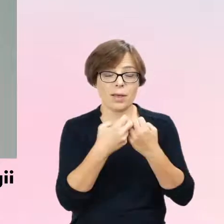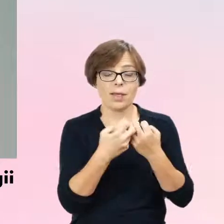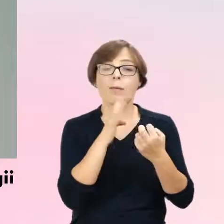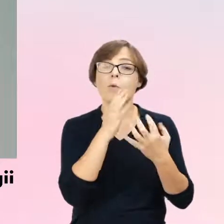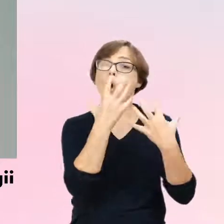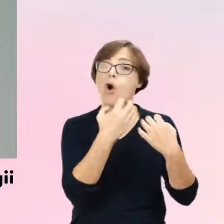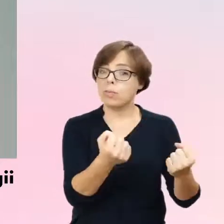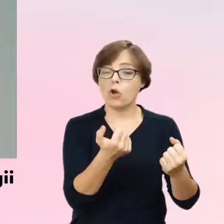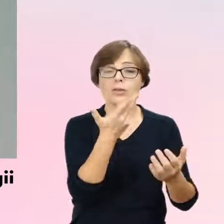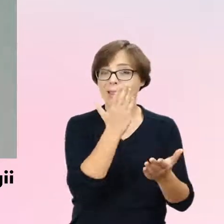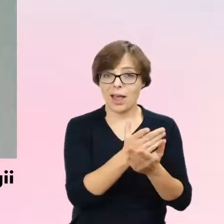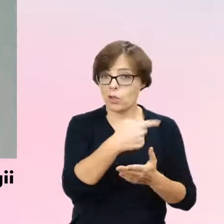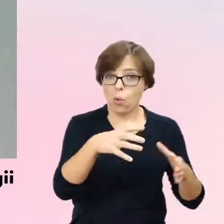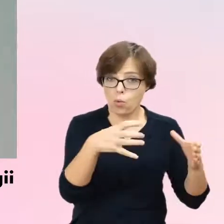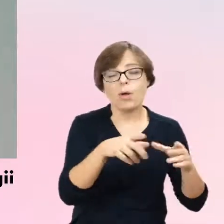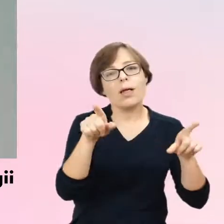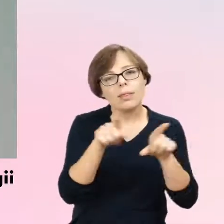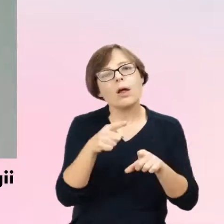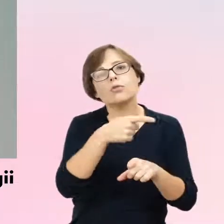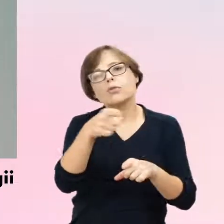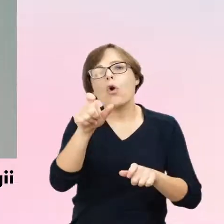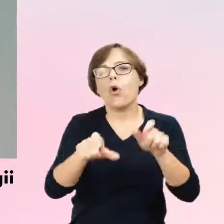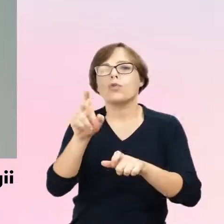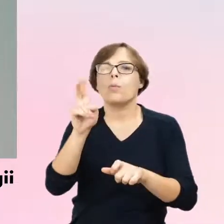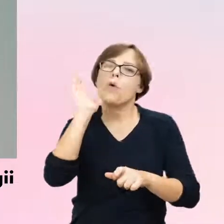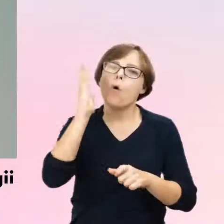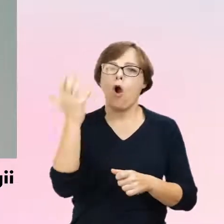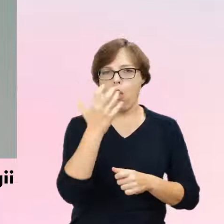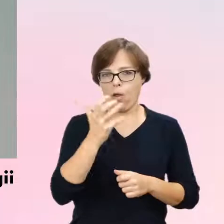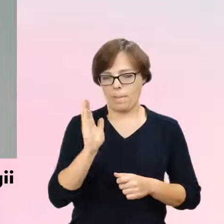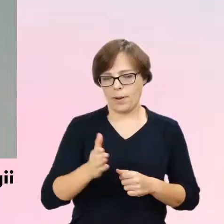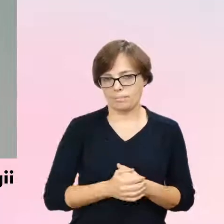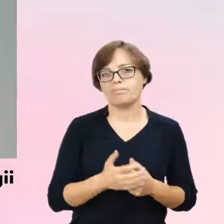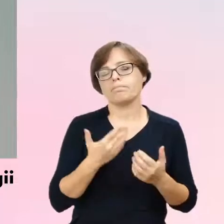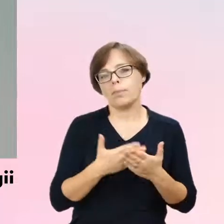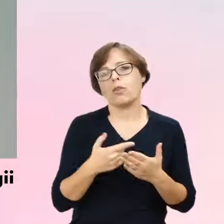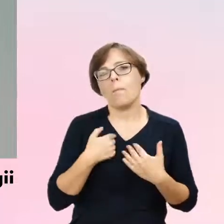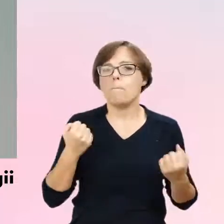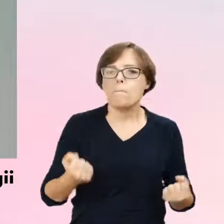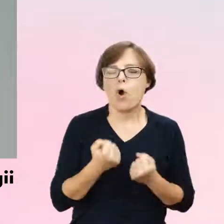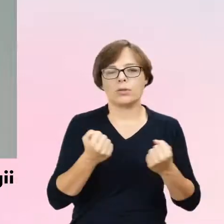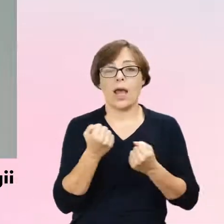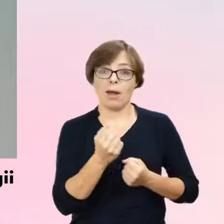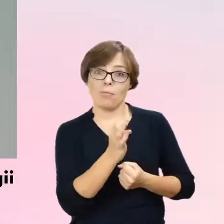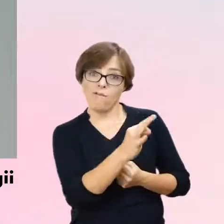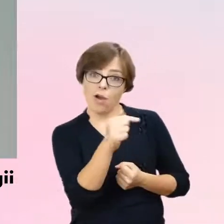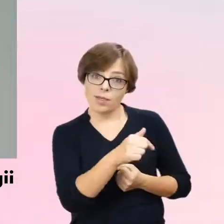kiedyś z tego materiału korzystać. Także postaram się pogodzić te interesy